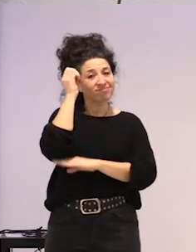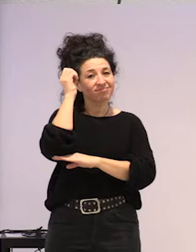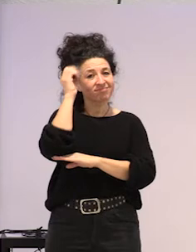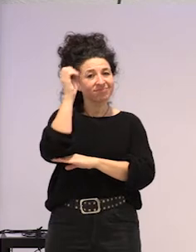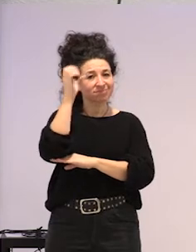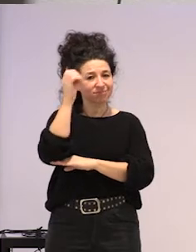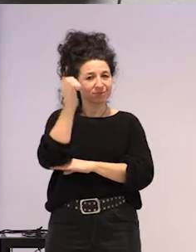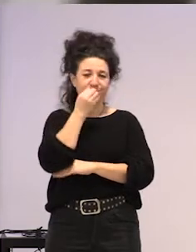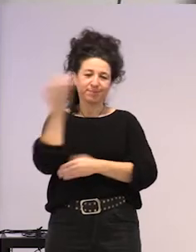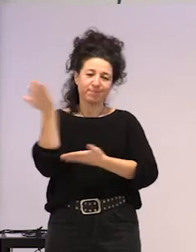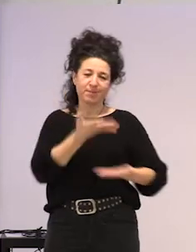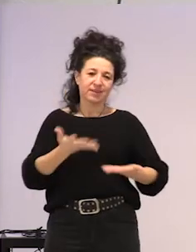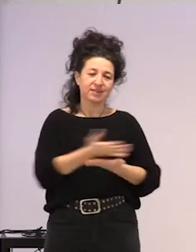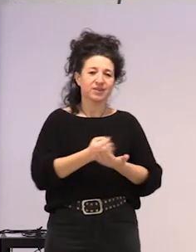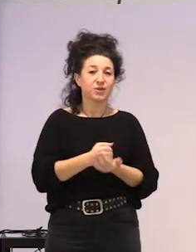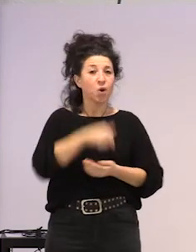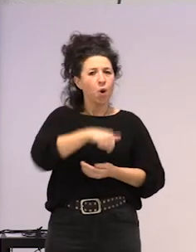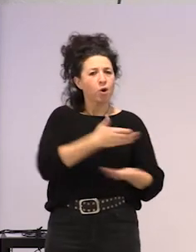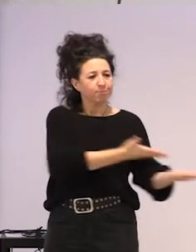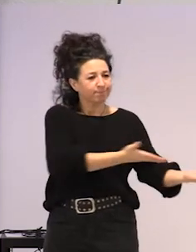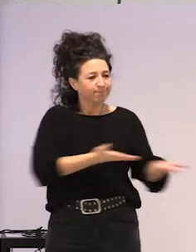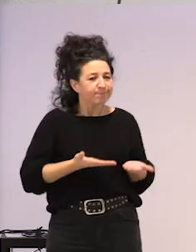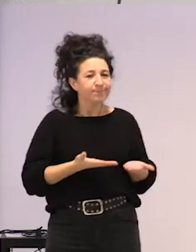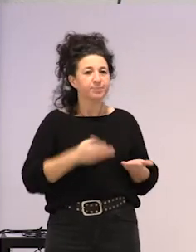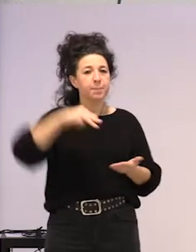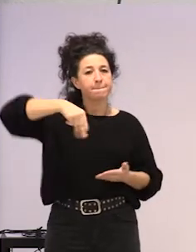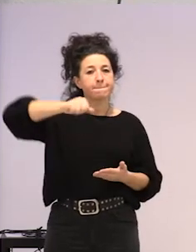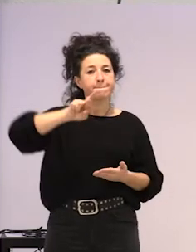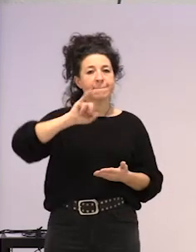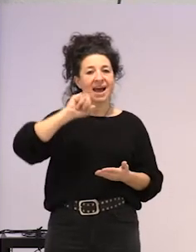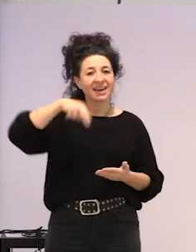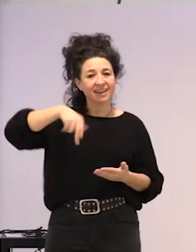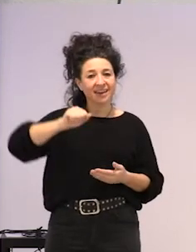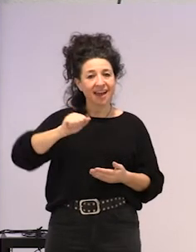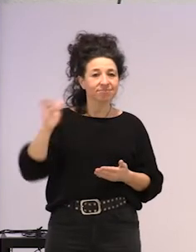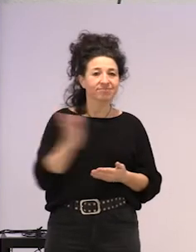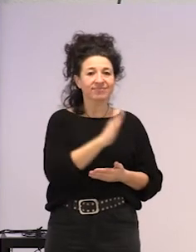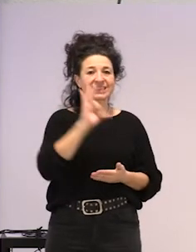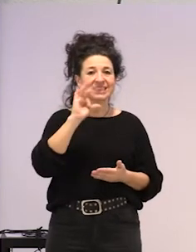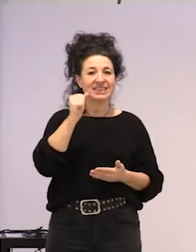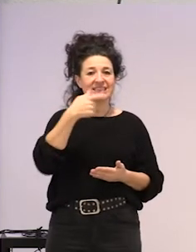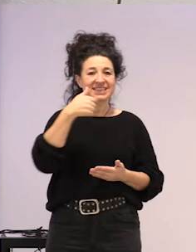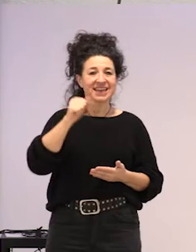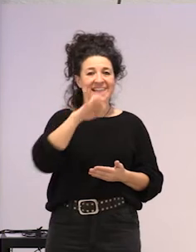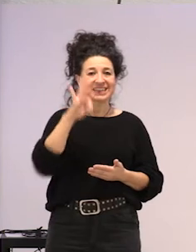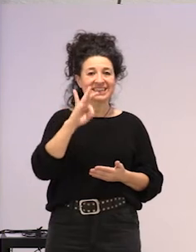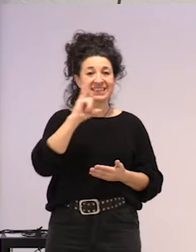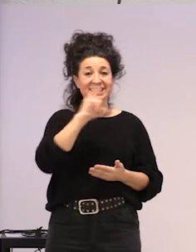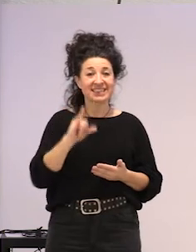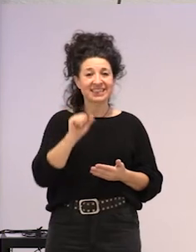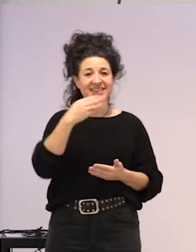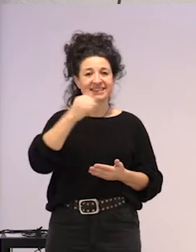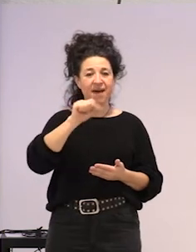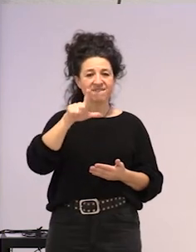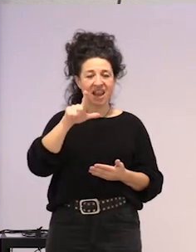dintzaki dira ez. Golo gurekin daukagun barenda saan zifra bat, eta zabi ere ditzena, operazan